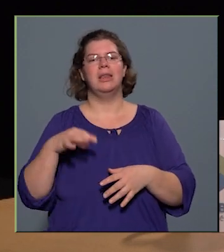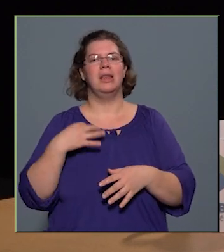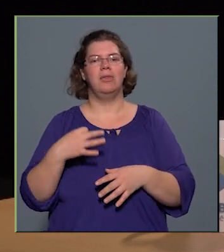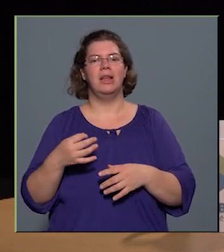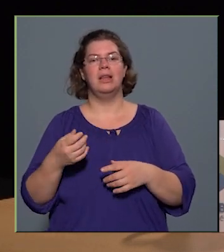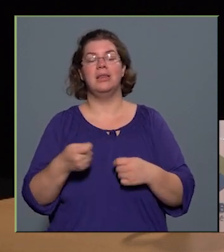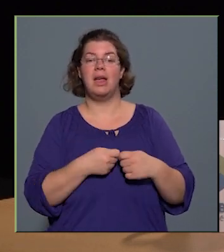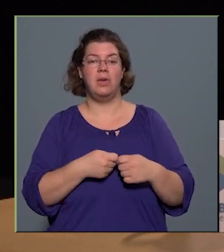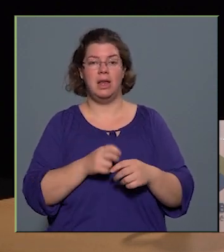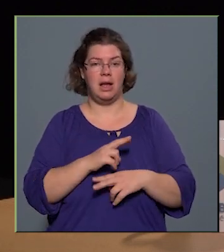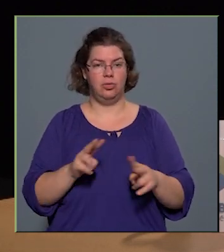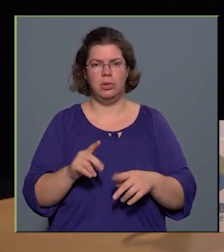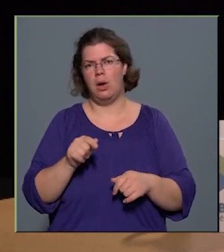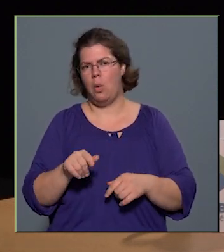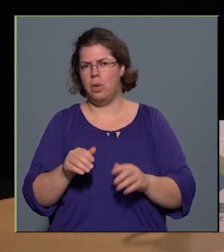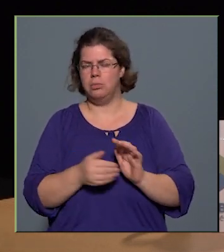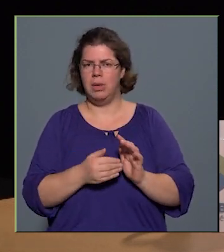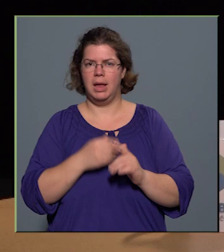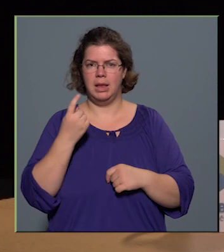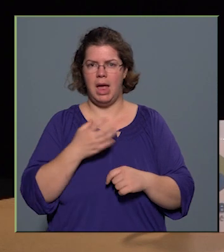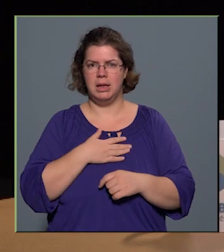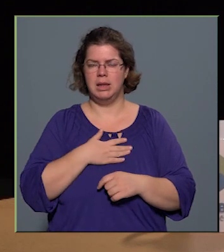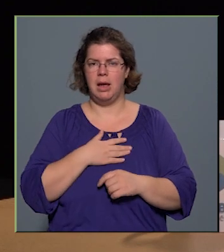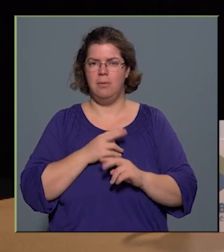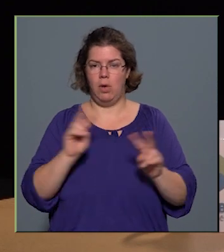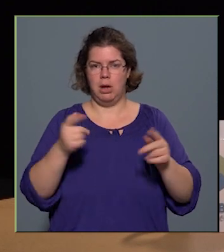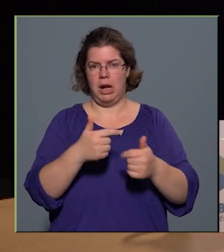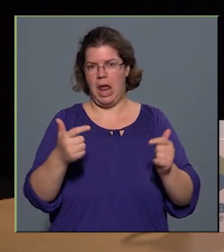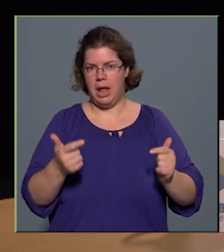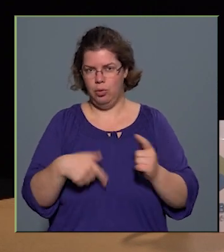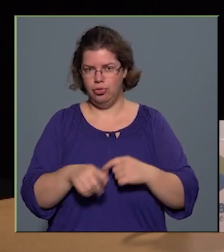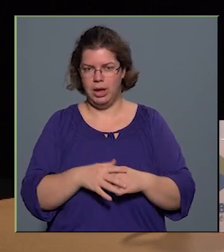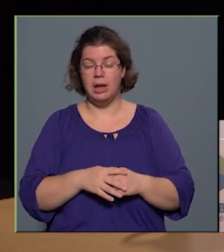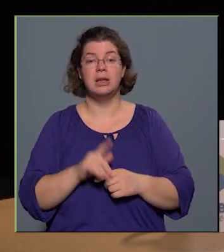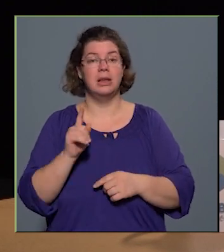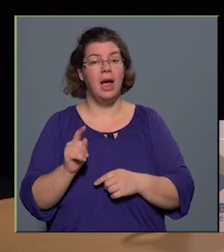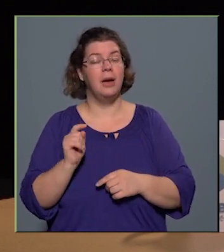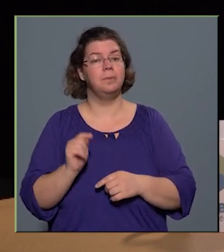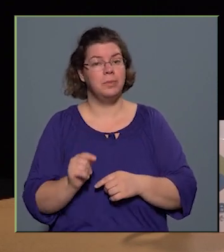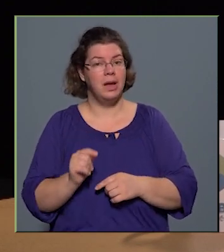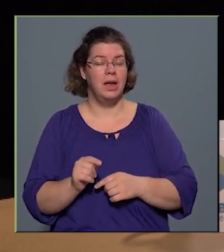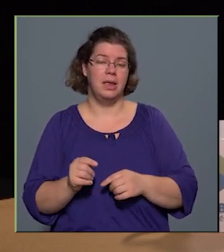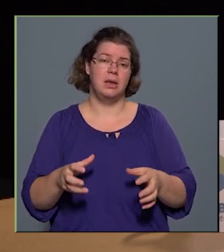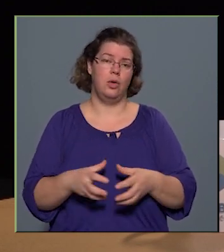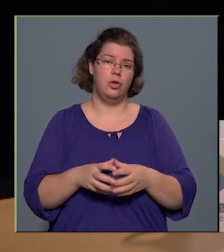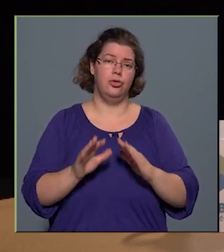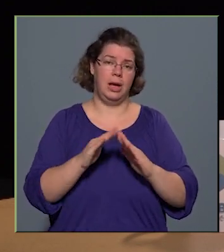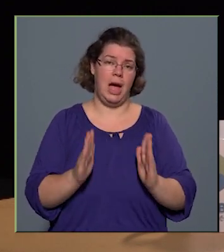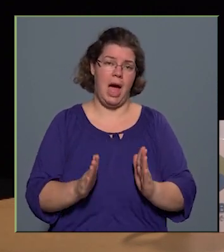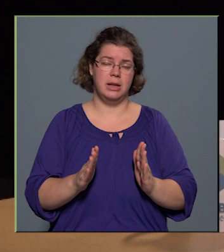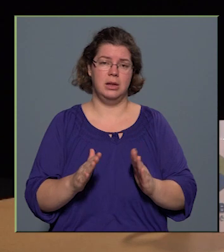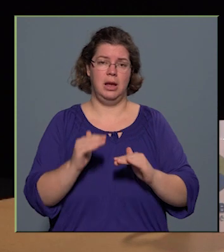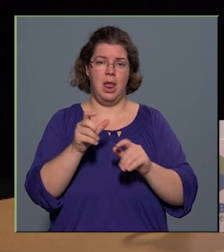vannak, de ott még szerintem lehet, hogy vannak lehetőségeink, de hogy ezt a közösségi házat, ez a